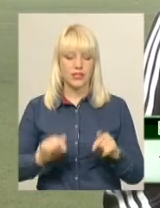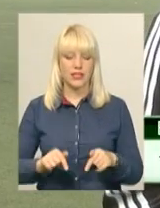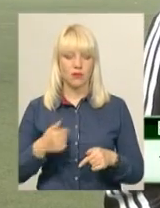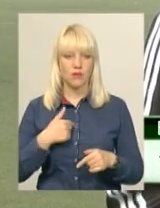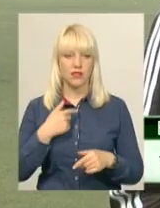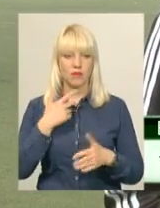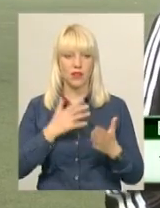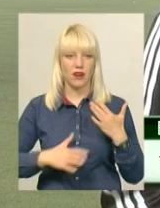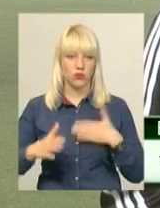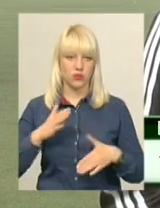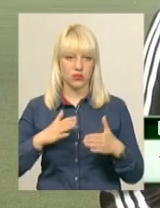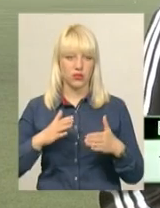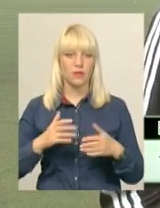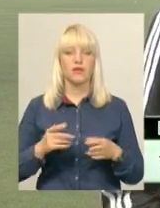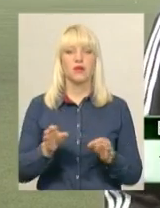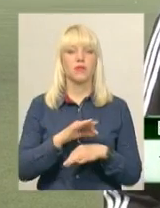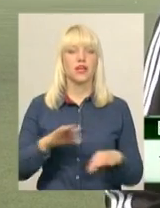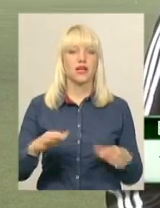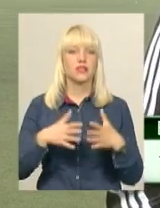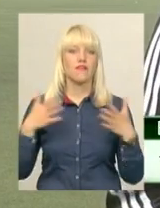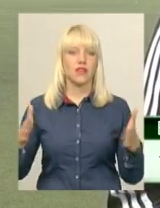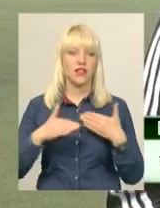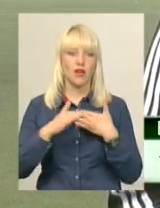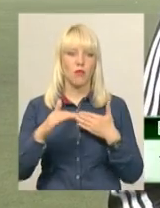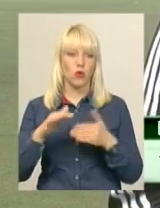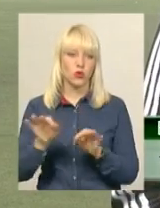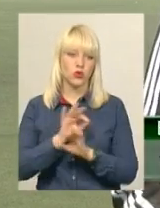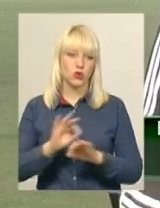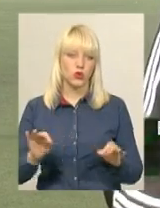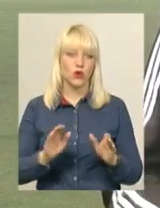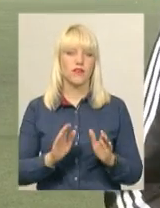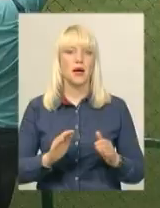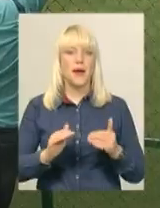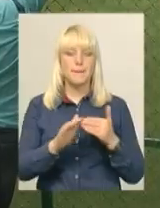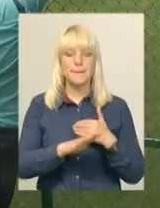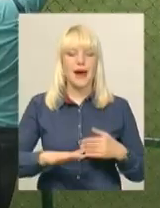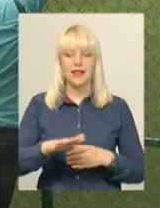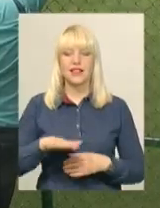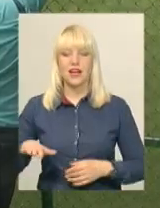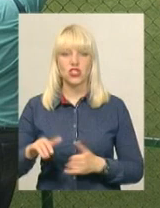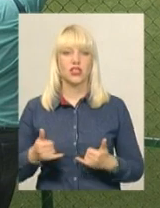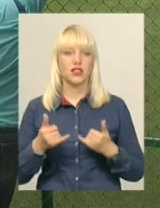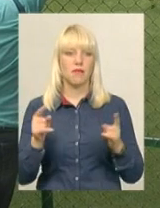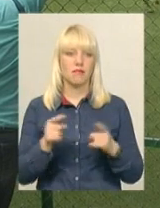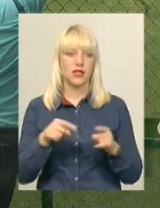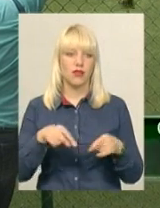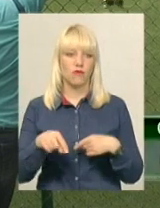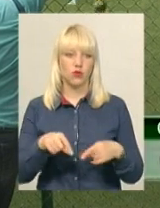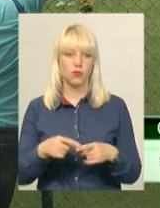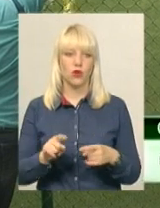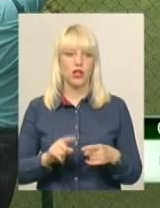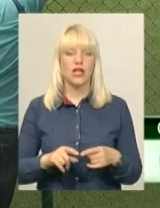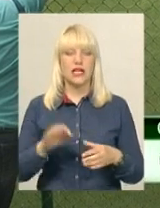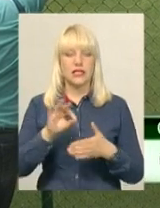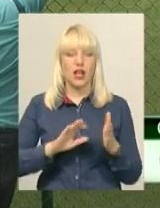Те, що я бачу тут, мене радує. Прекрасне велике поле і чудові майданчики для мініфутболу. Одразу після відкриття новий газон